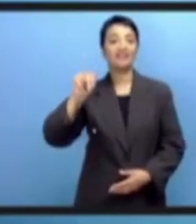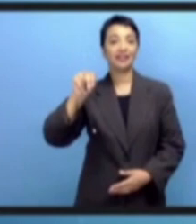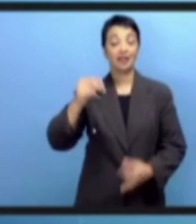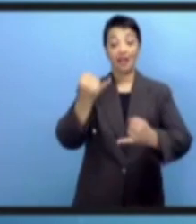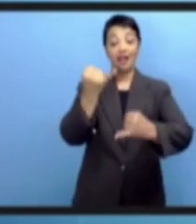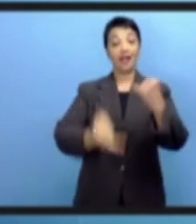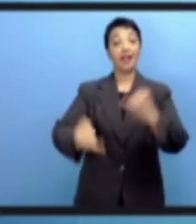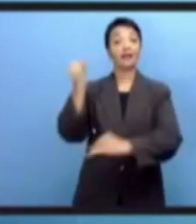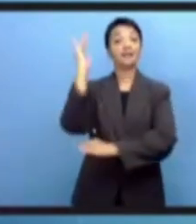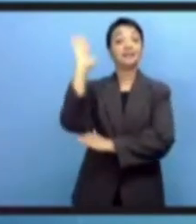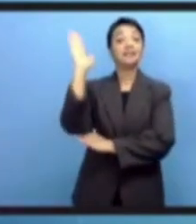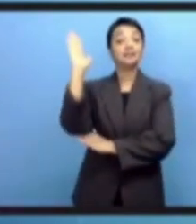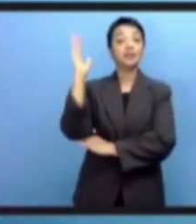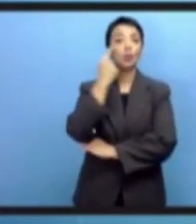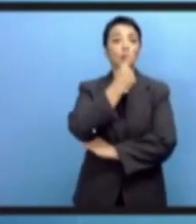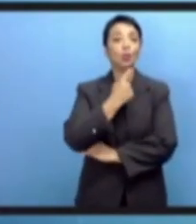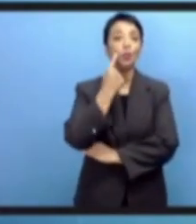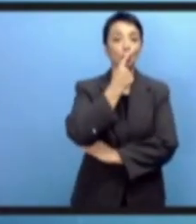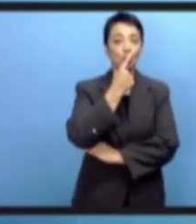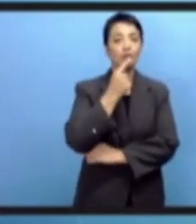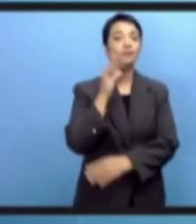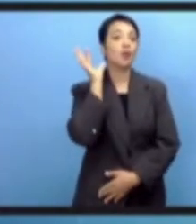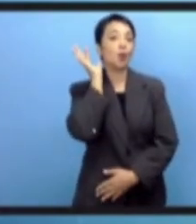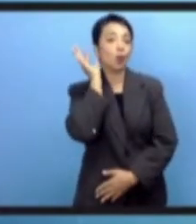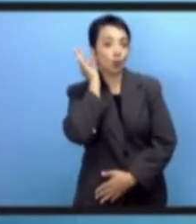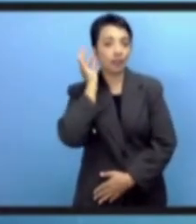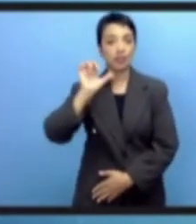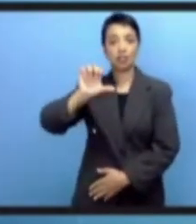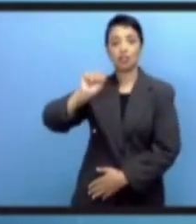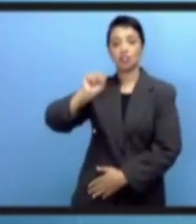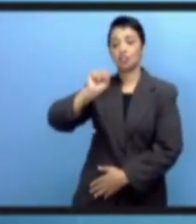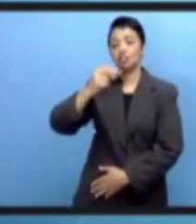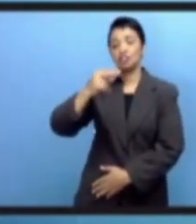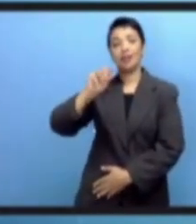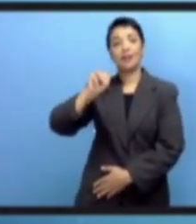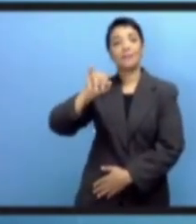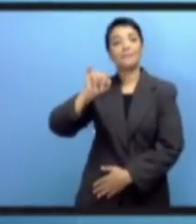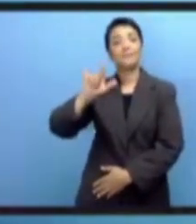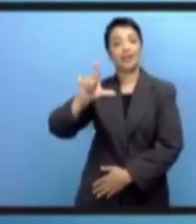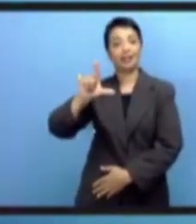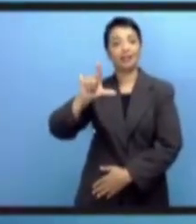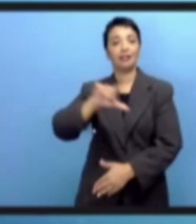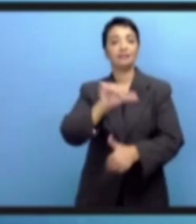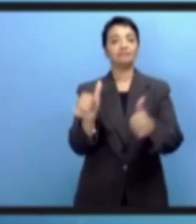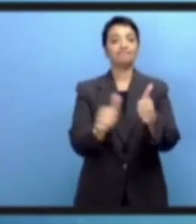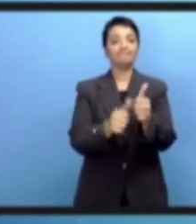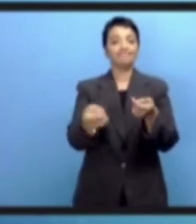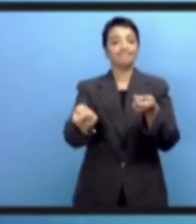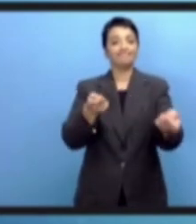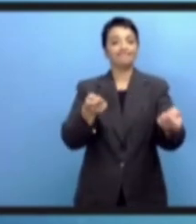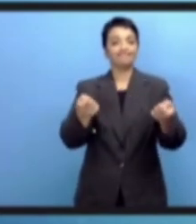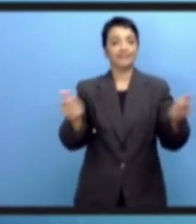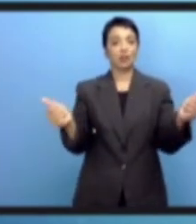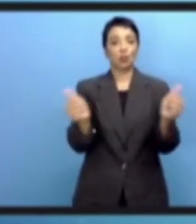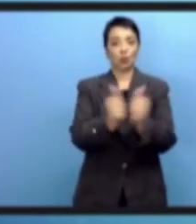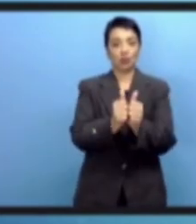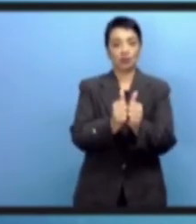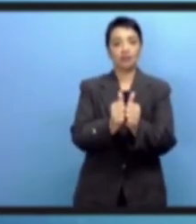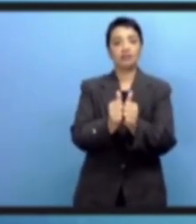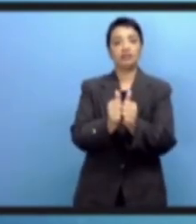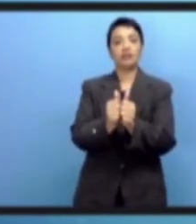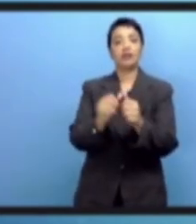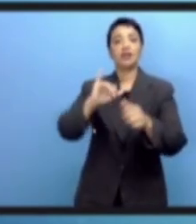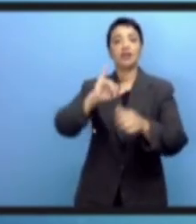работать. Благодарю вас, господин Марби. Сейчас хотел бы пригласить